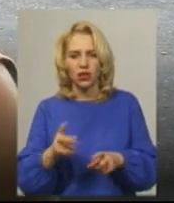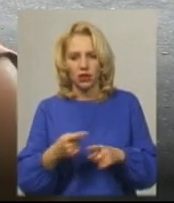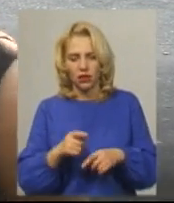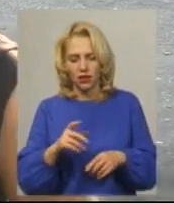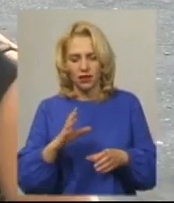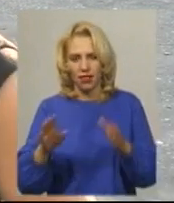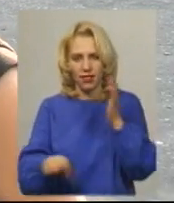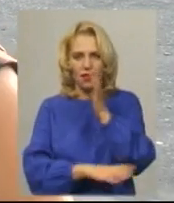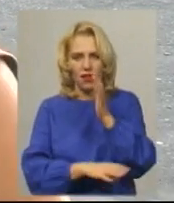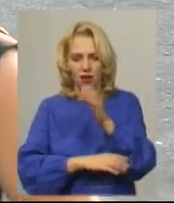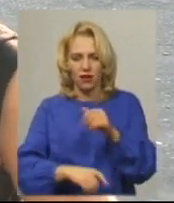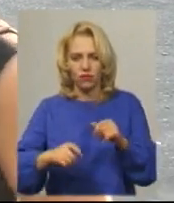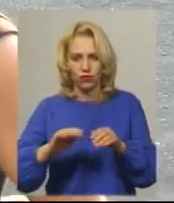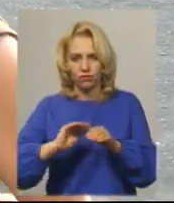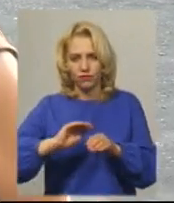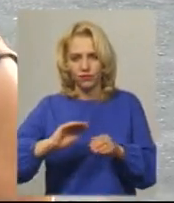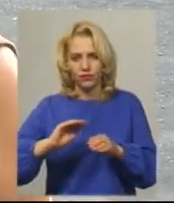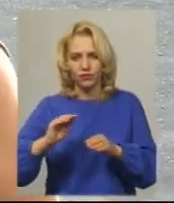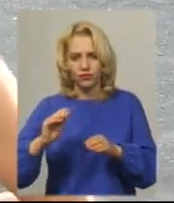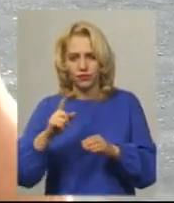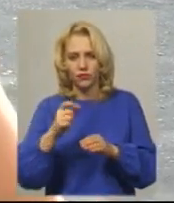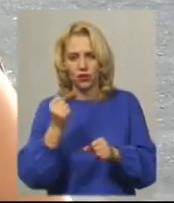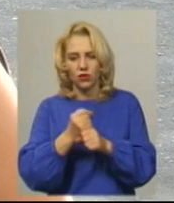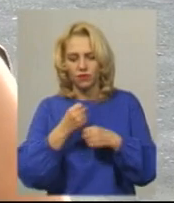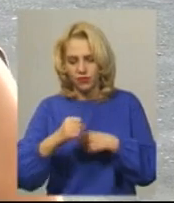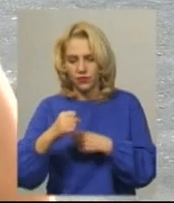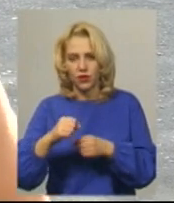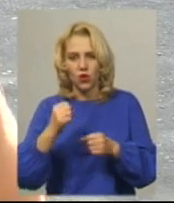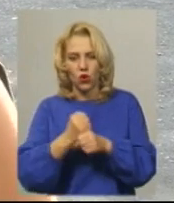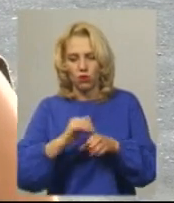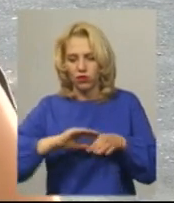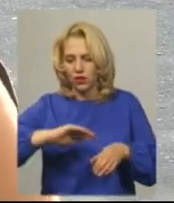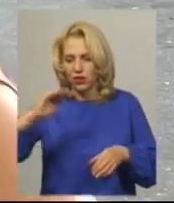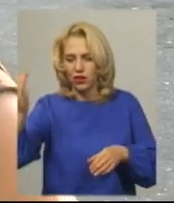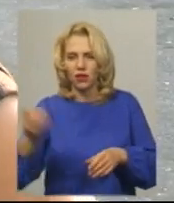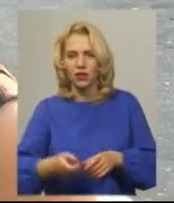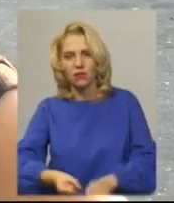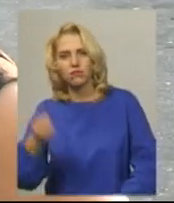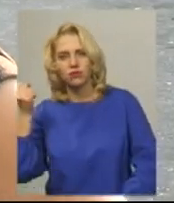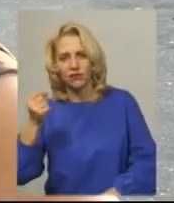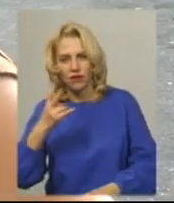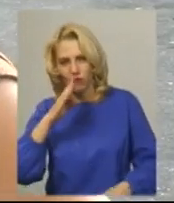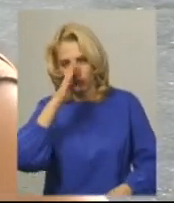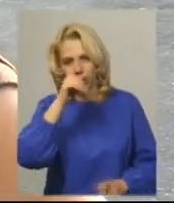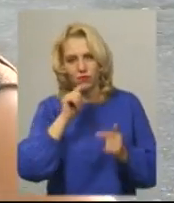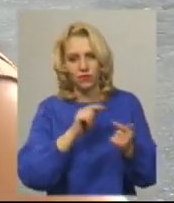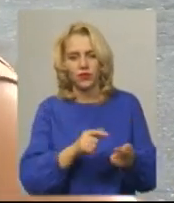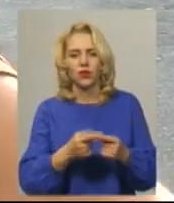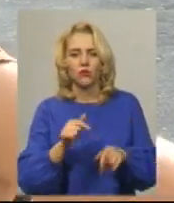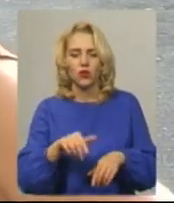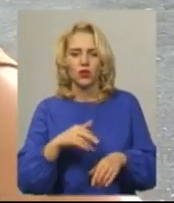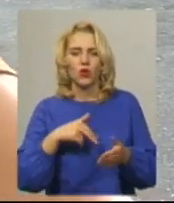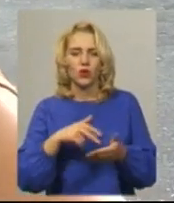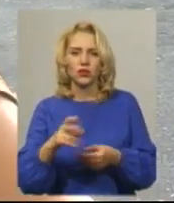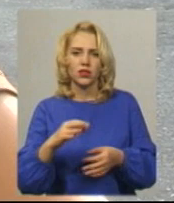дерева її робили і відлякували ворогів. Тут можна ходити в походи, в Карпати,